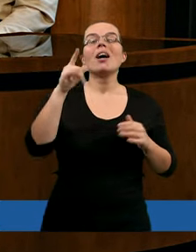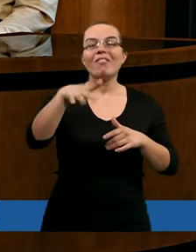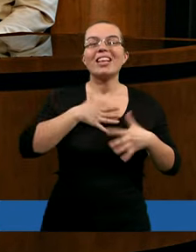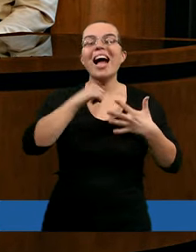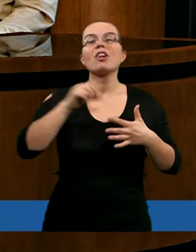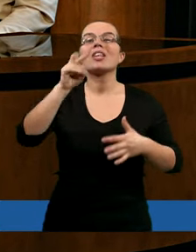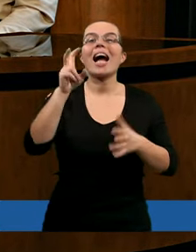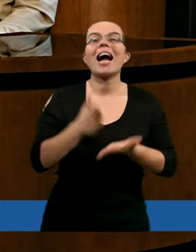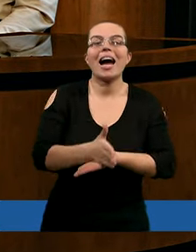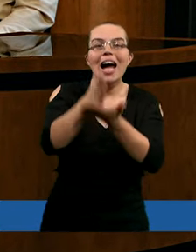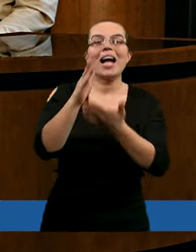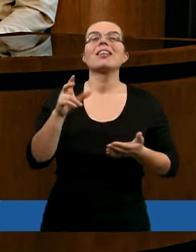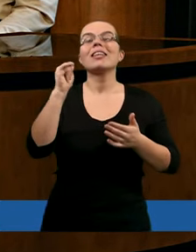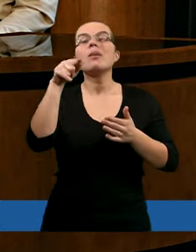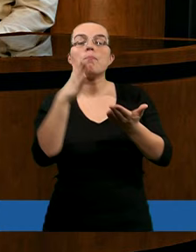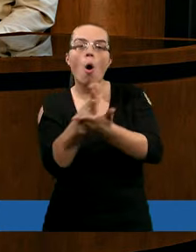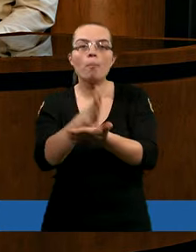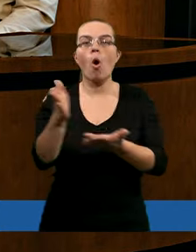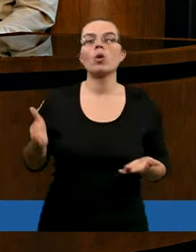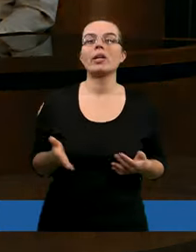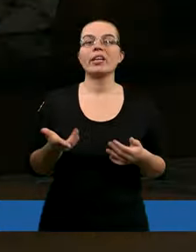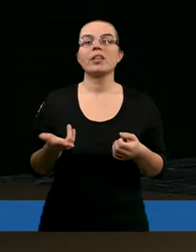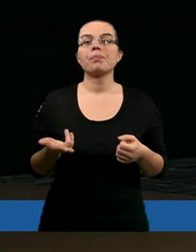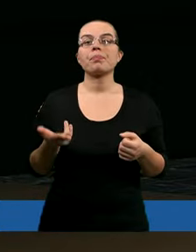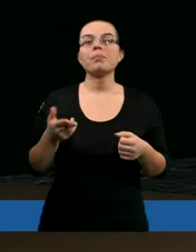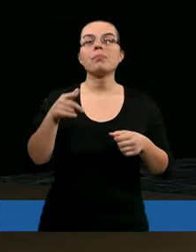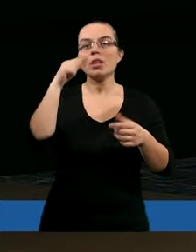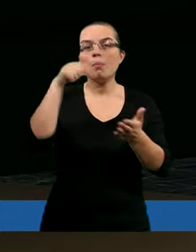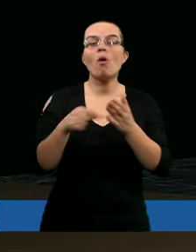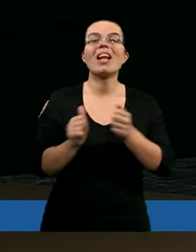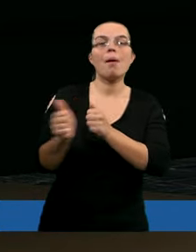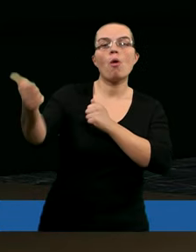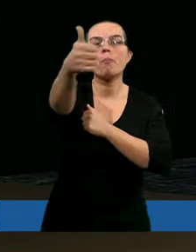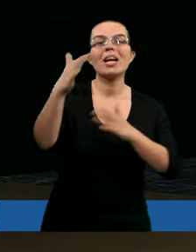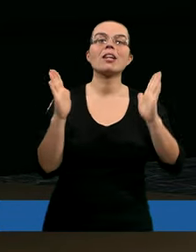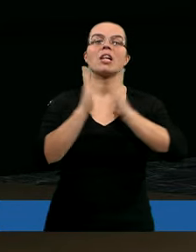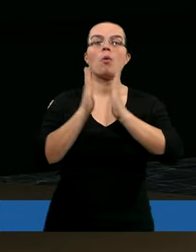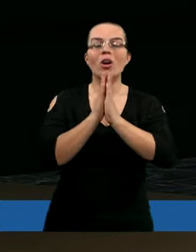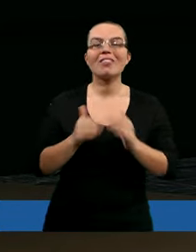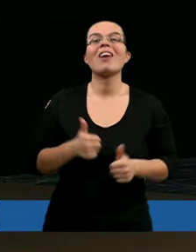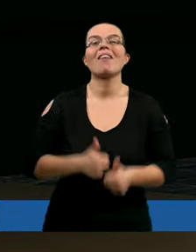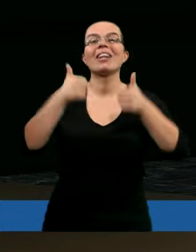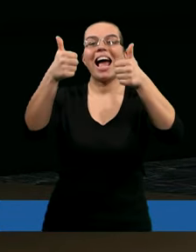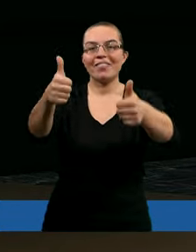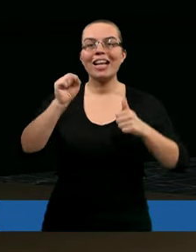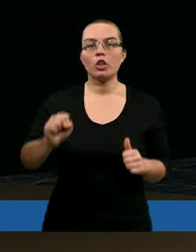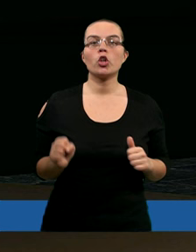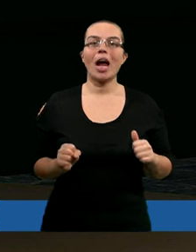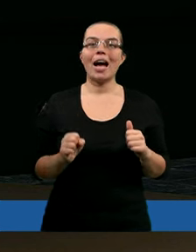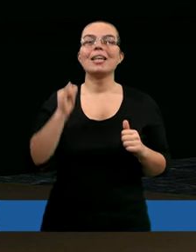że każda taka rada i pomoc powinna poprzedzić modlitwa wstawiennicza.